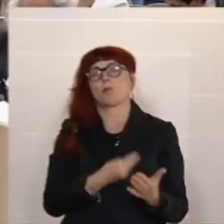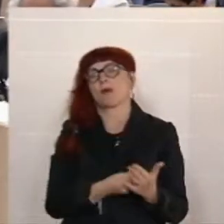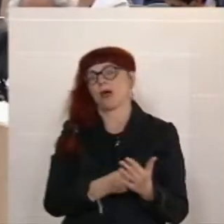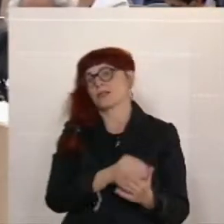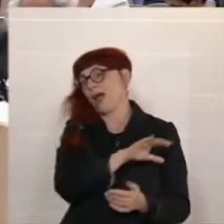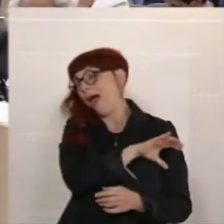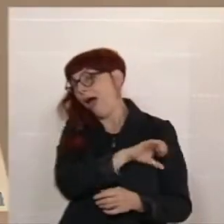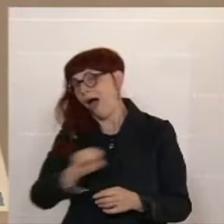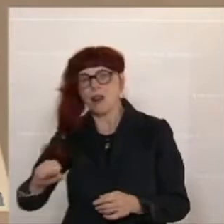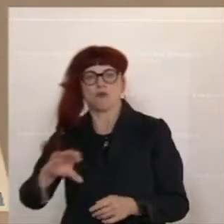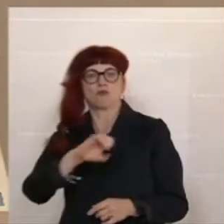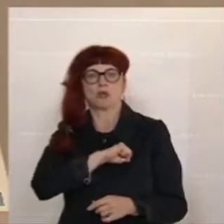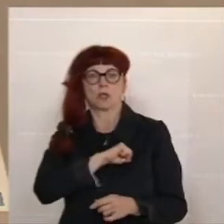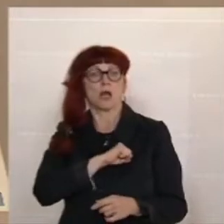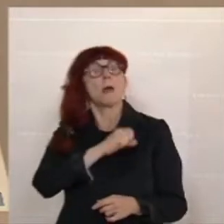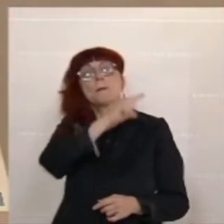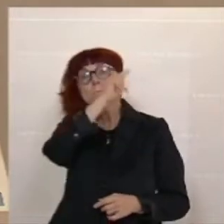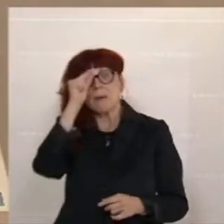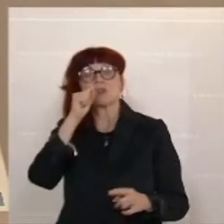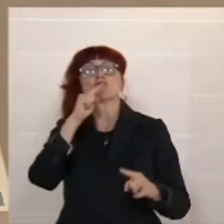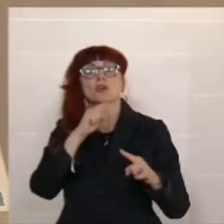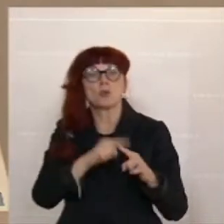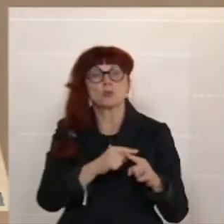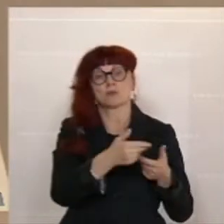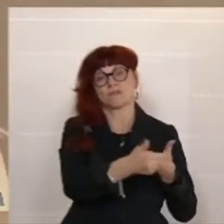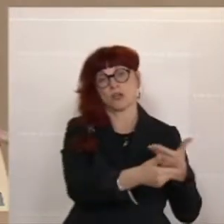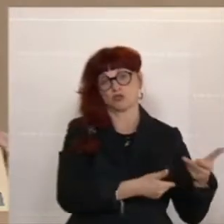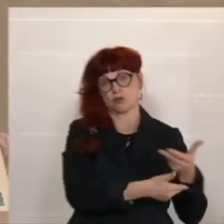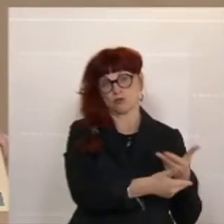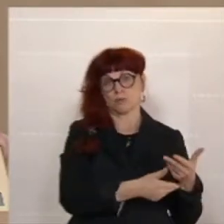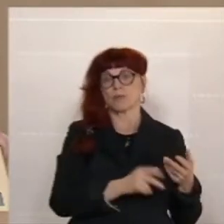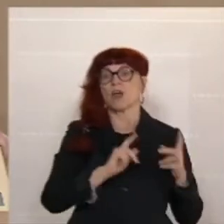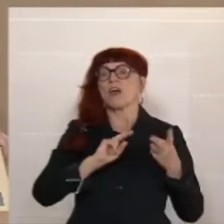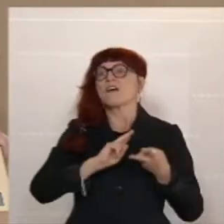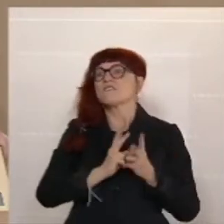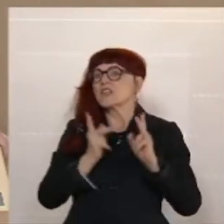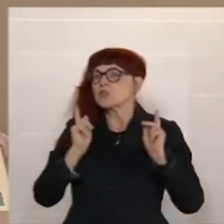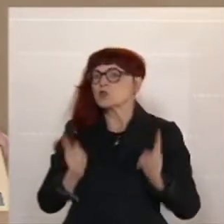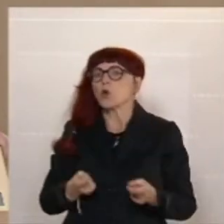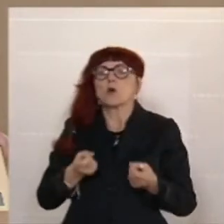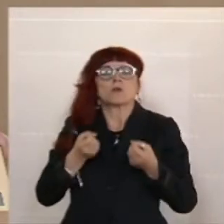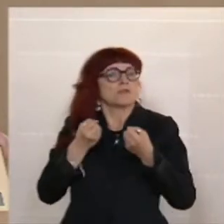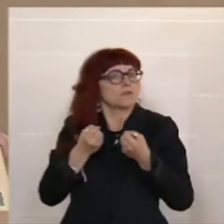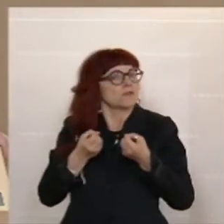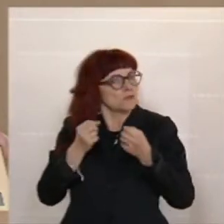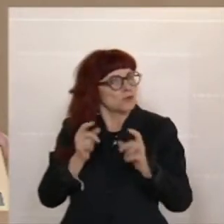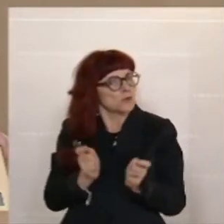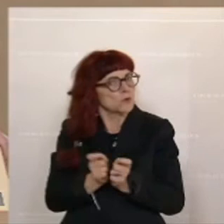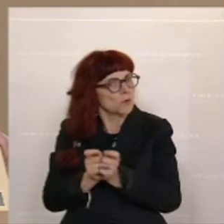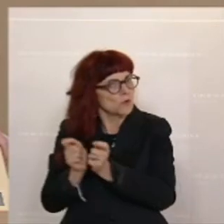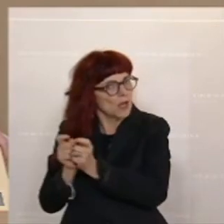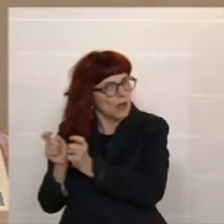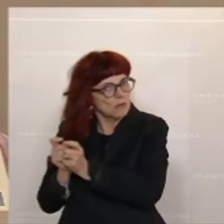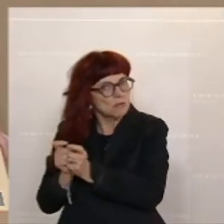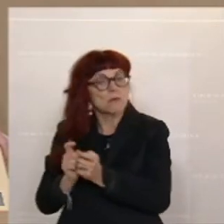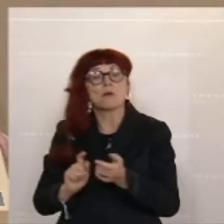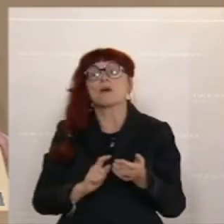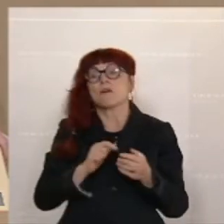die Wirtschaft. Und wie soll das funktionieren? Wir schlagen einen zeitlich befristeten Preisdeckel auf Energie.